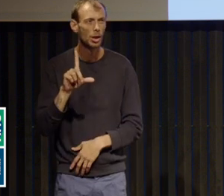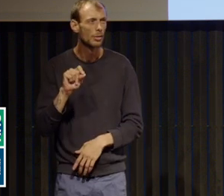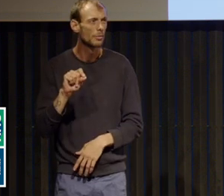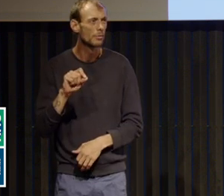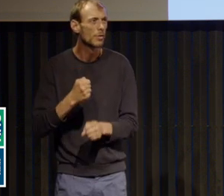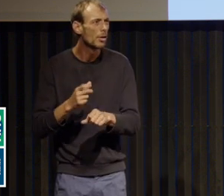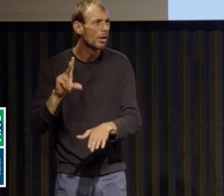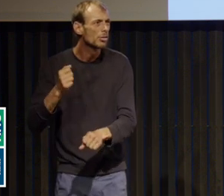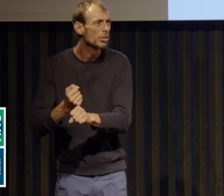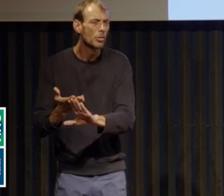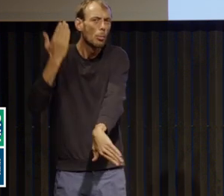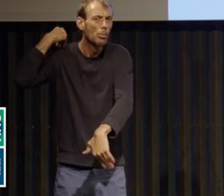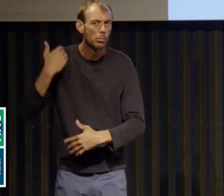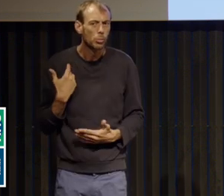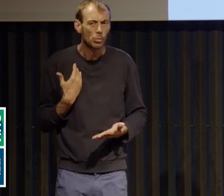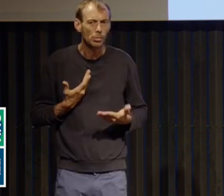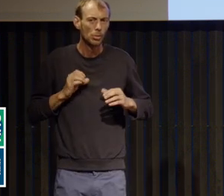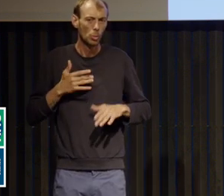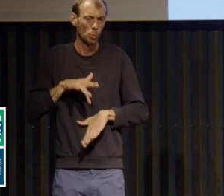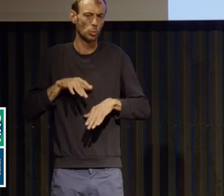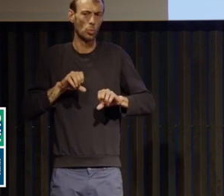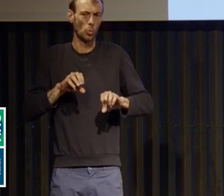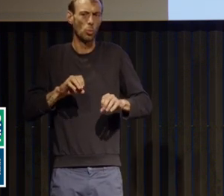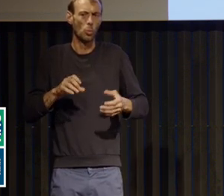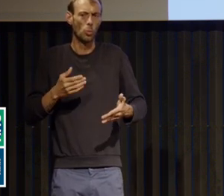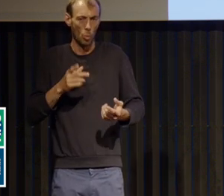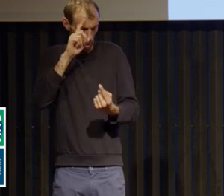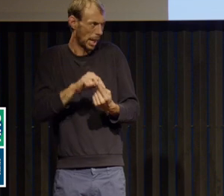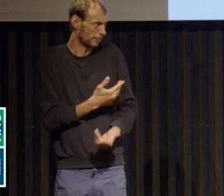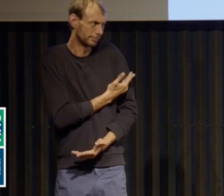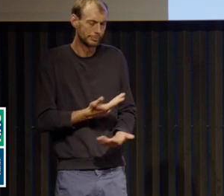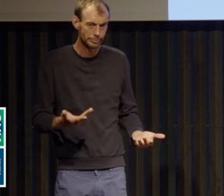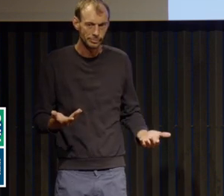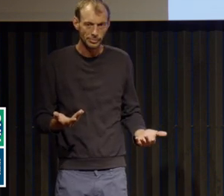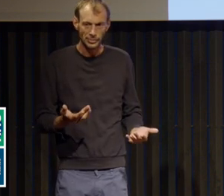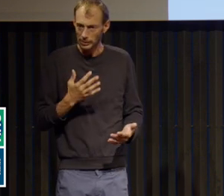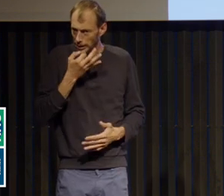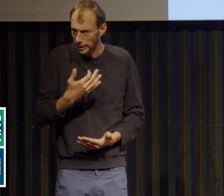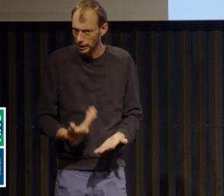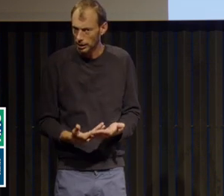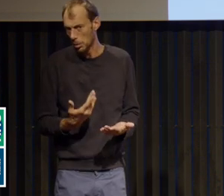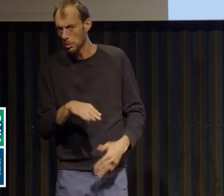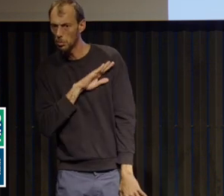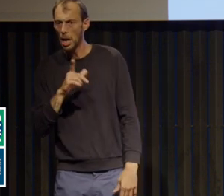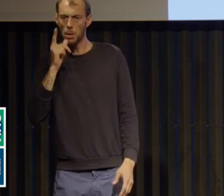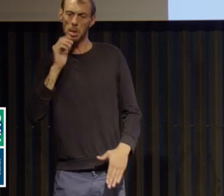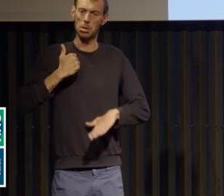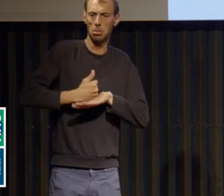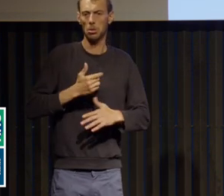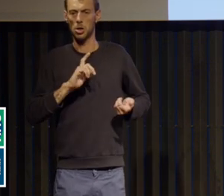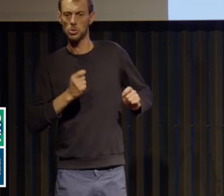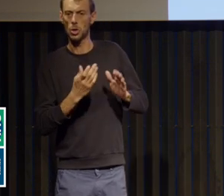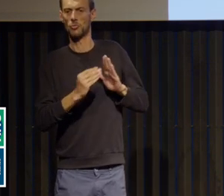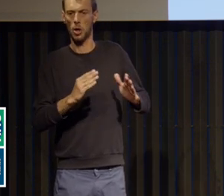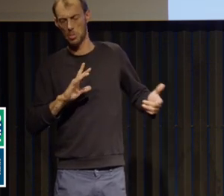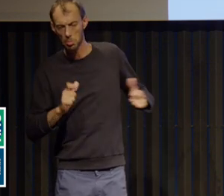le sujet. Bon, je suis moins disposé à le dire. Après, bien sûr, la mode.